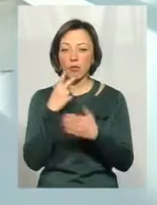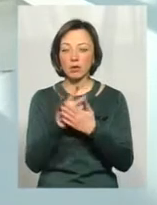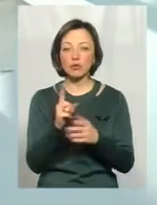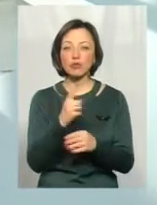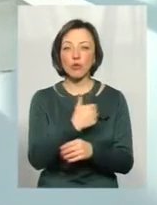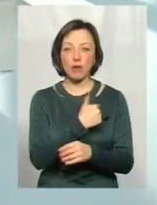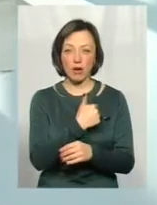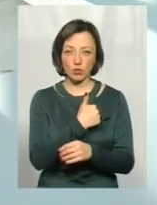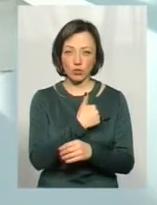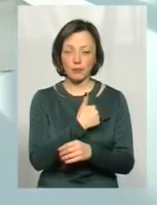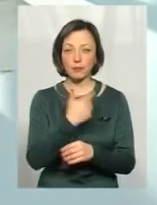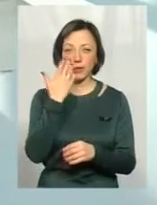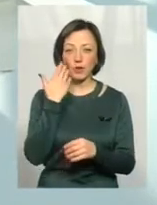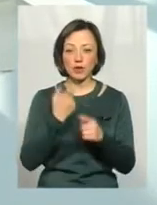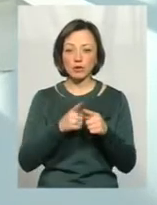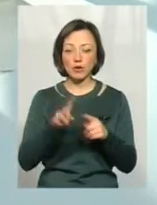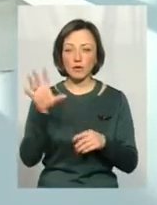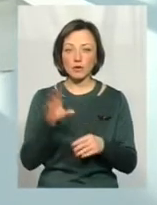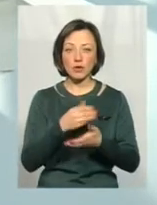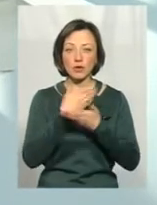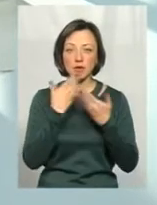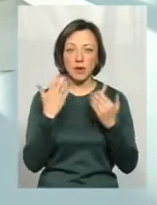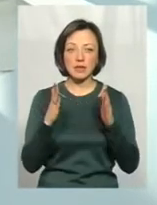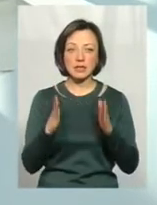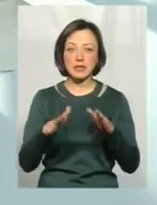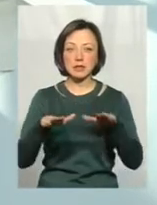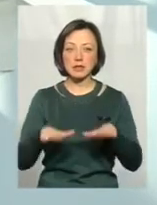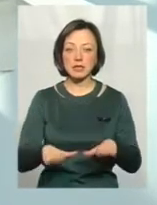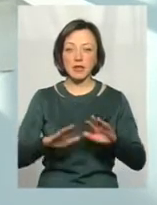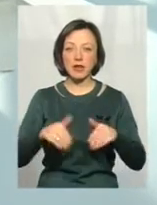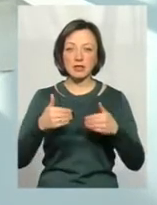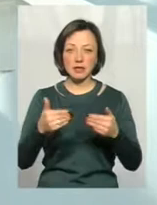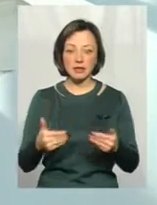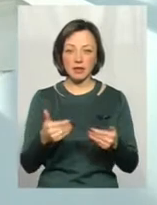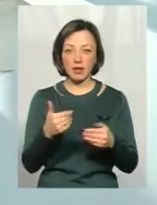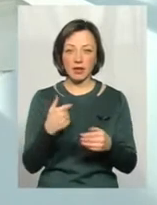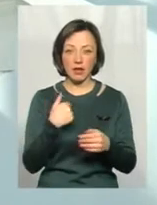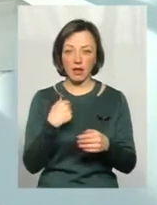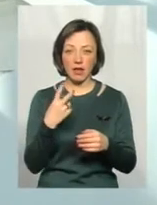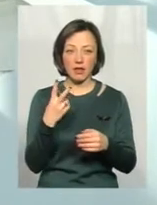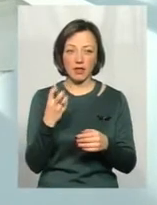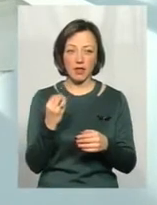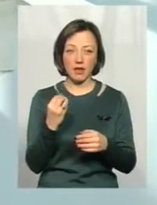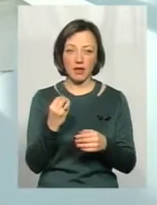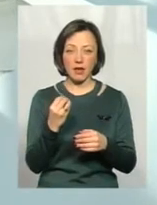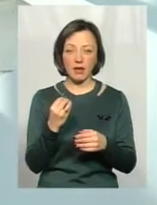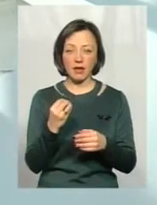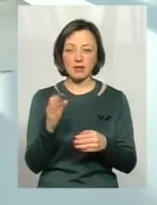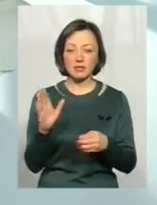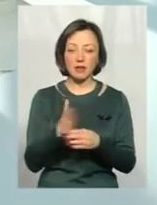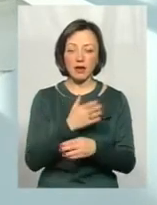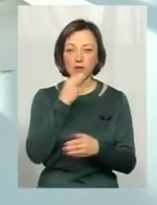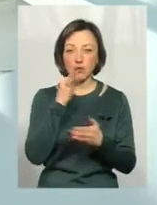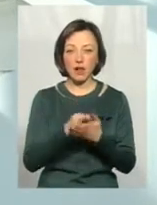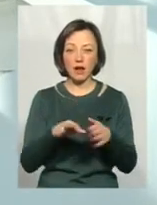прагнути. Тобто, коли цього всього немає, то ви розумієте, тільки місцева ініціатива, я ні трохи не скидаю відповідальність з людей, які